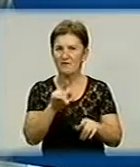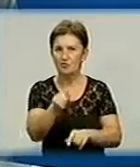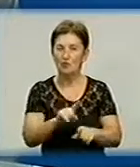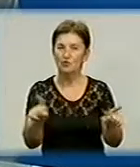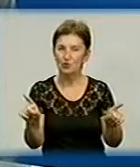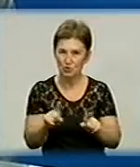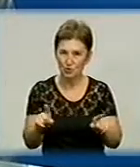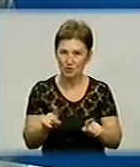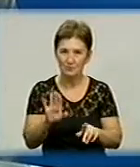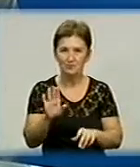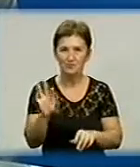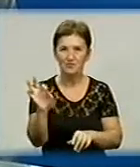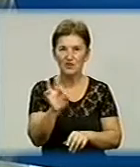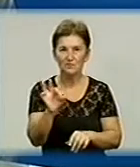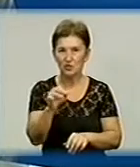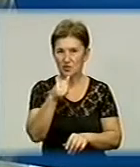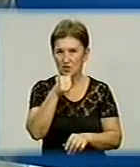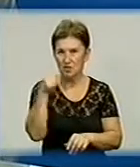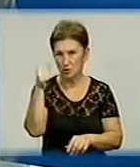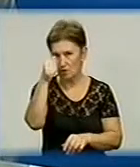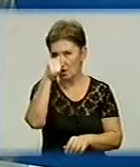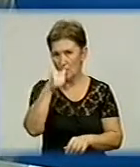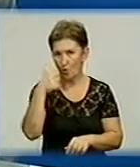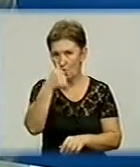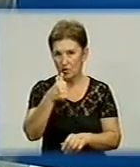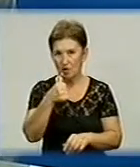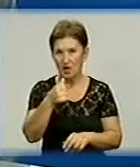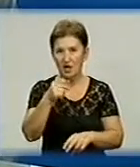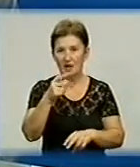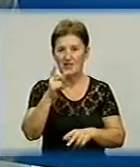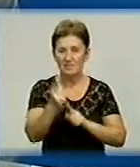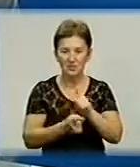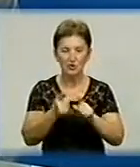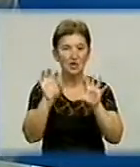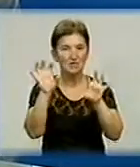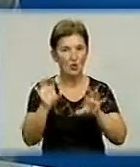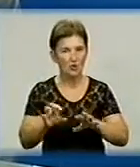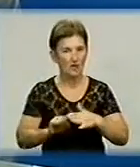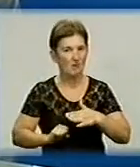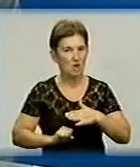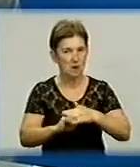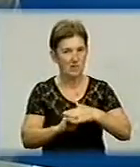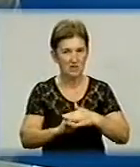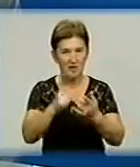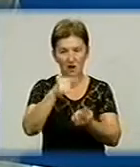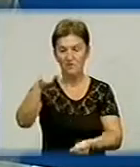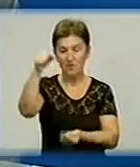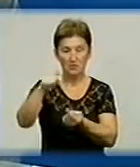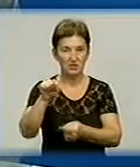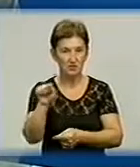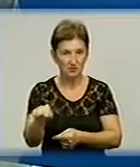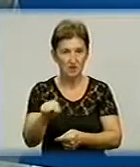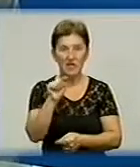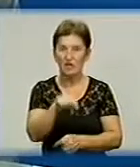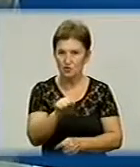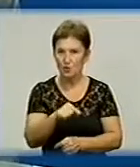в жовтні минулого року змінилася законодавча база нашої діяльності. Відповідно до цієї зміни, потім ще і в